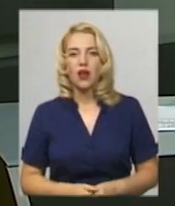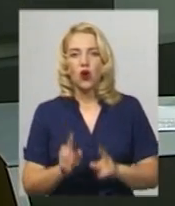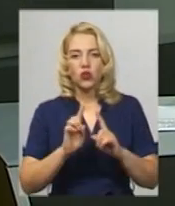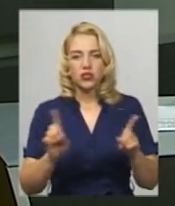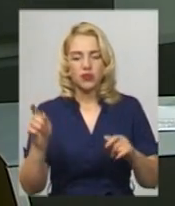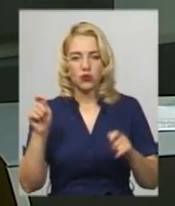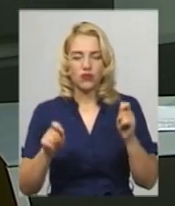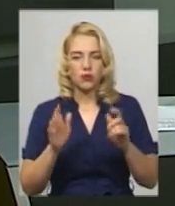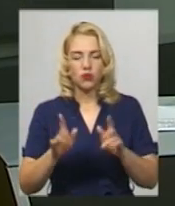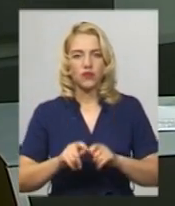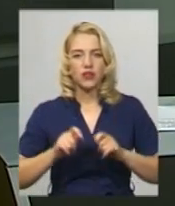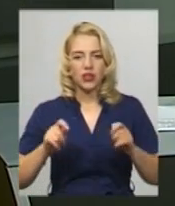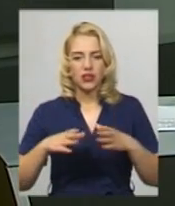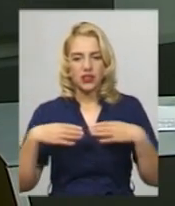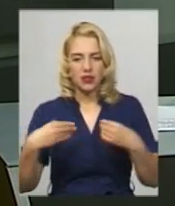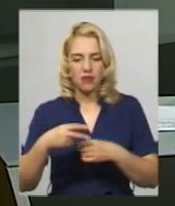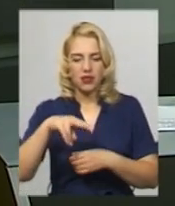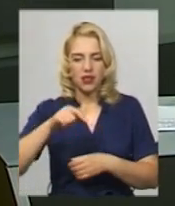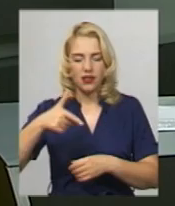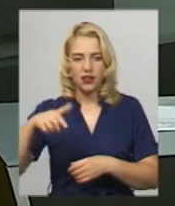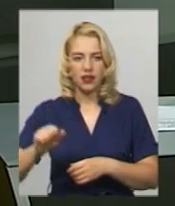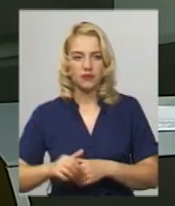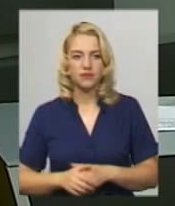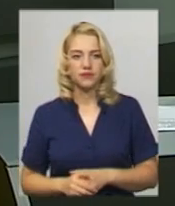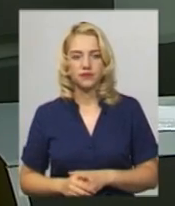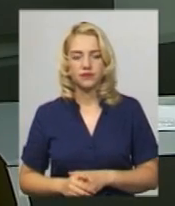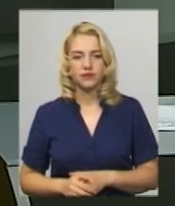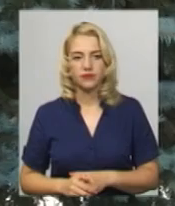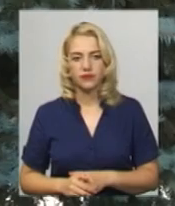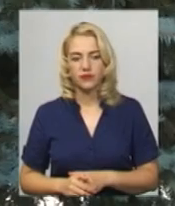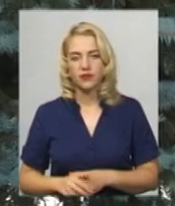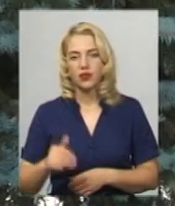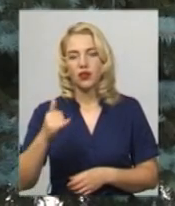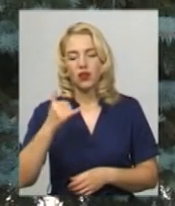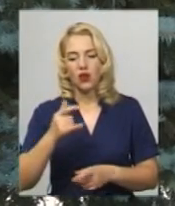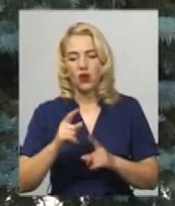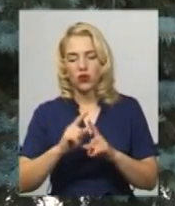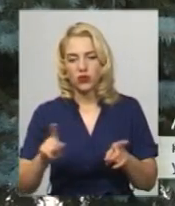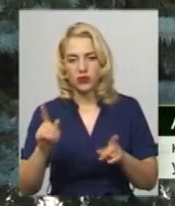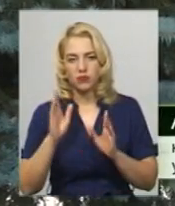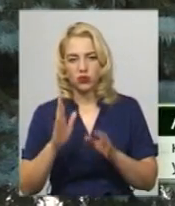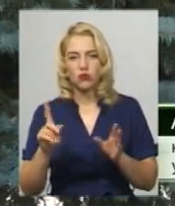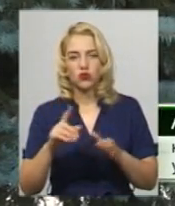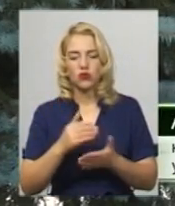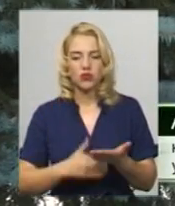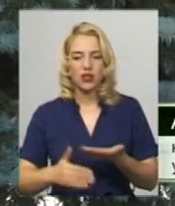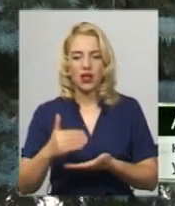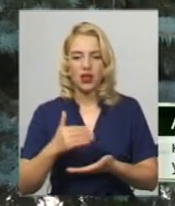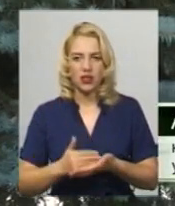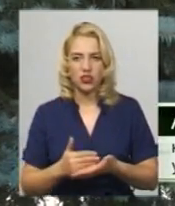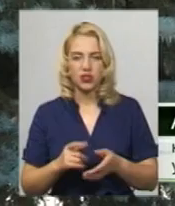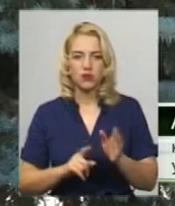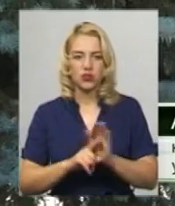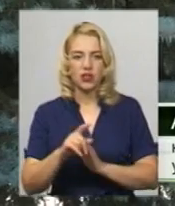фестивалю буде відкриття сімейної ліги. Ділиться Артем Глас. Головною родзинкою буде те, що ми вже нарешті запускаємо фемілі